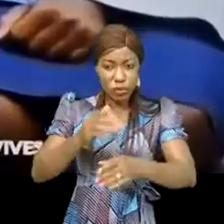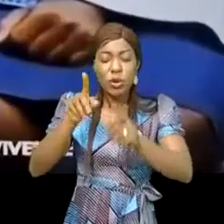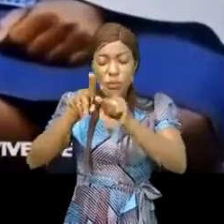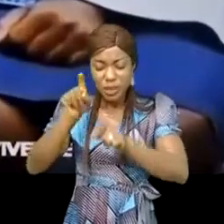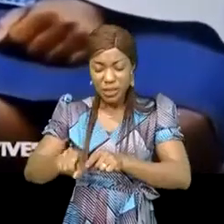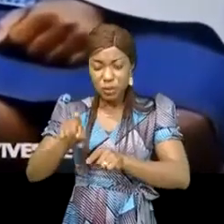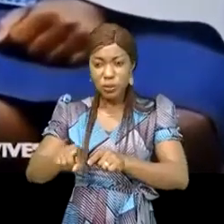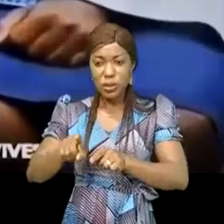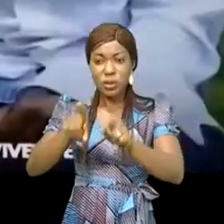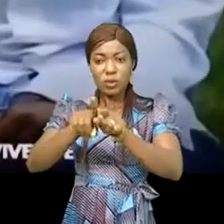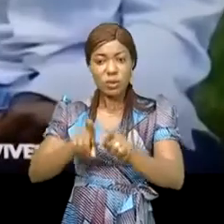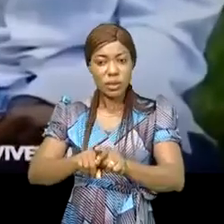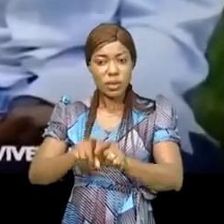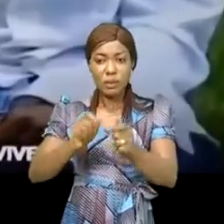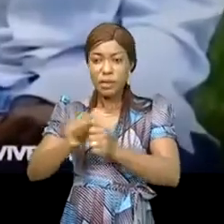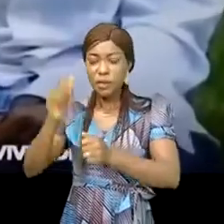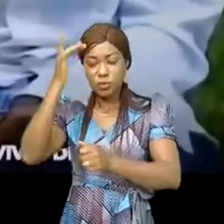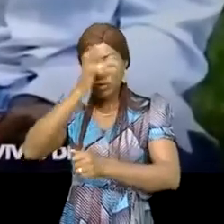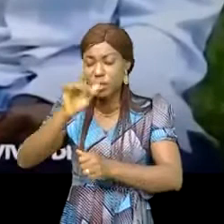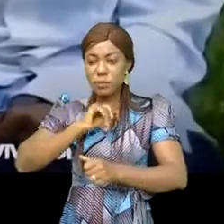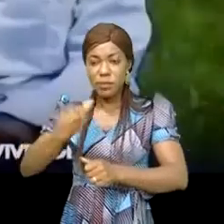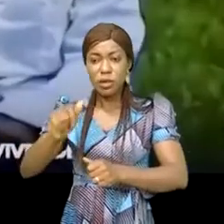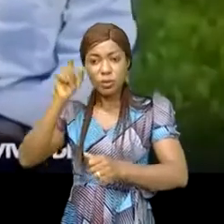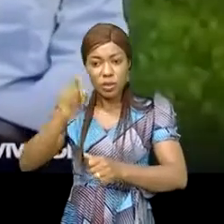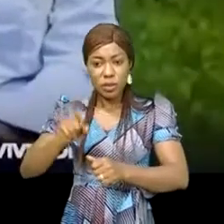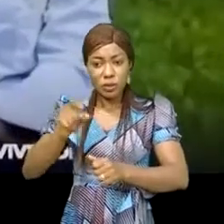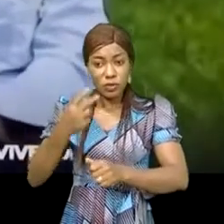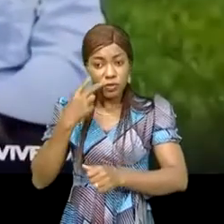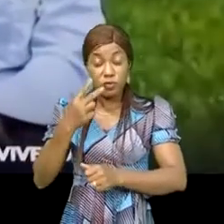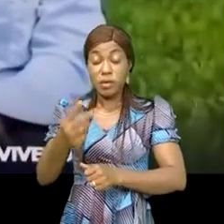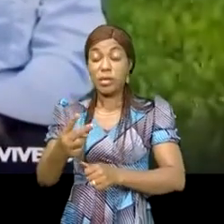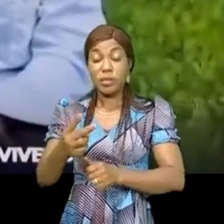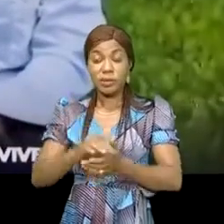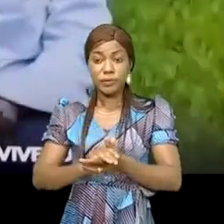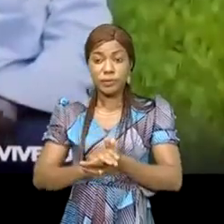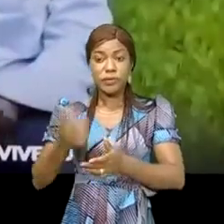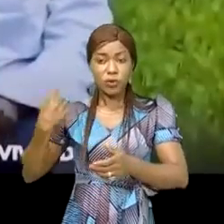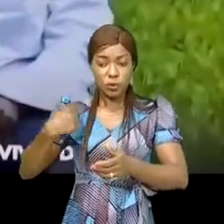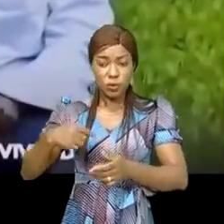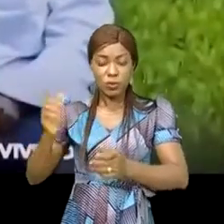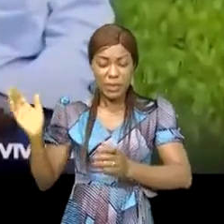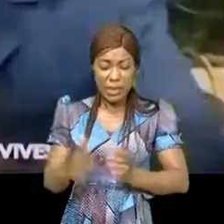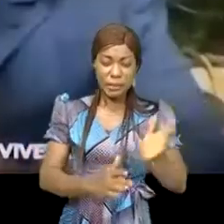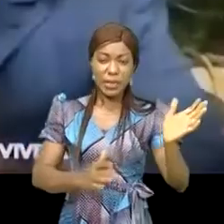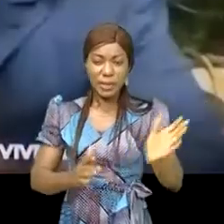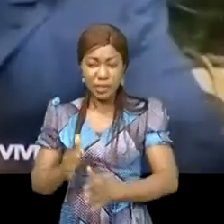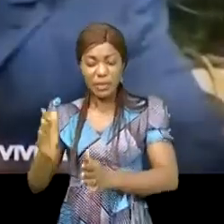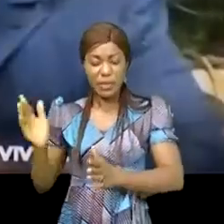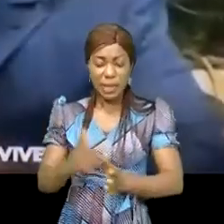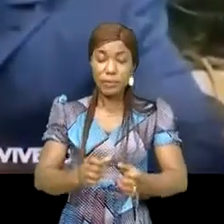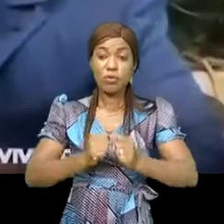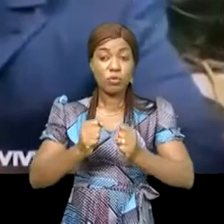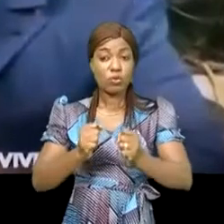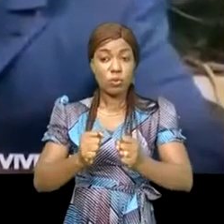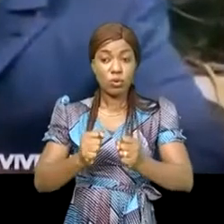ne pas se faire passer courrier. De bien vouloir faire à sorte que le fouet que nous avons récit que la prison que